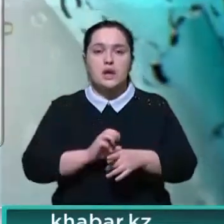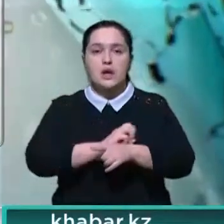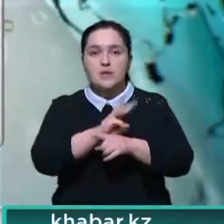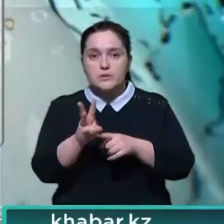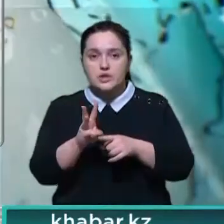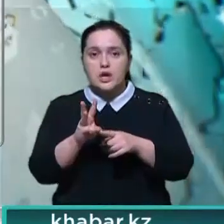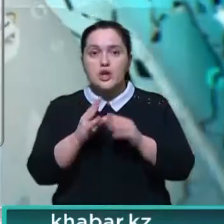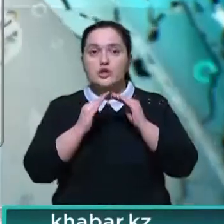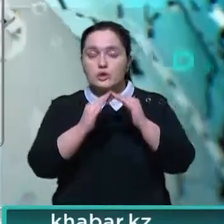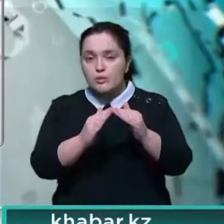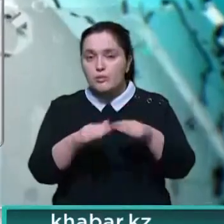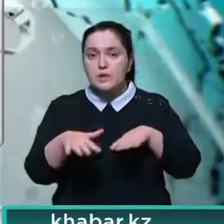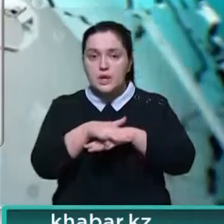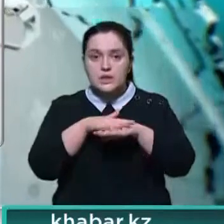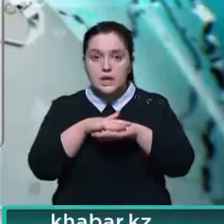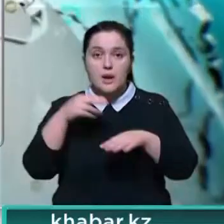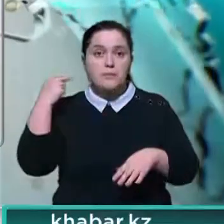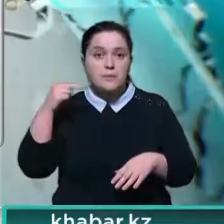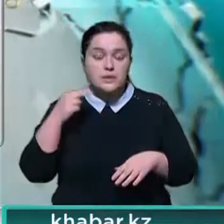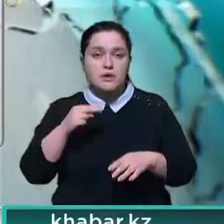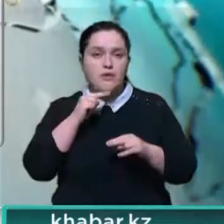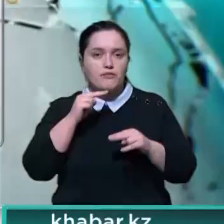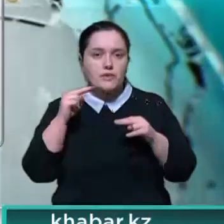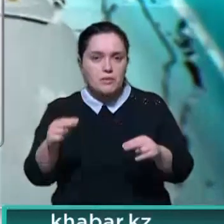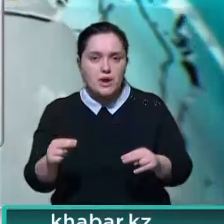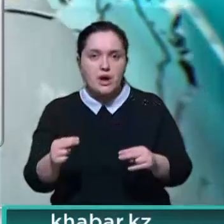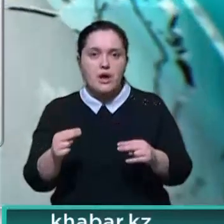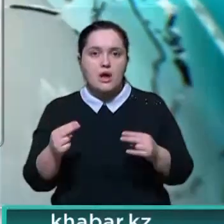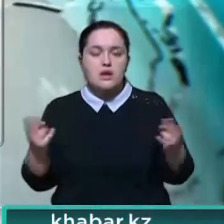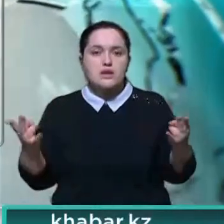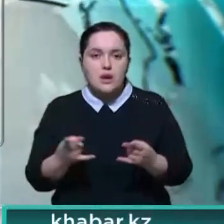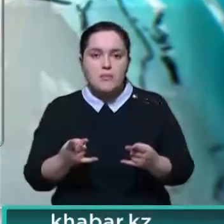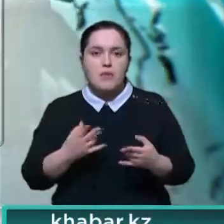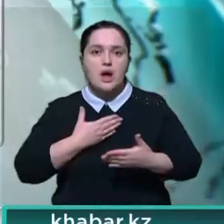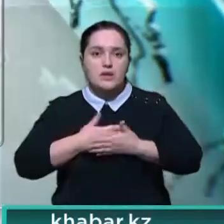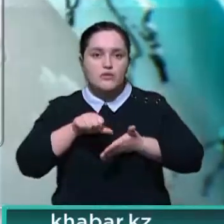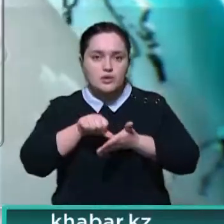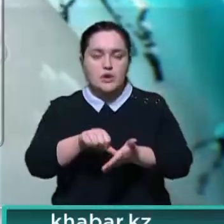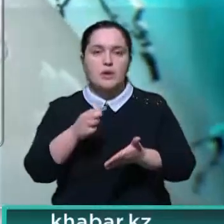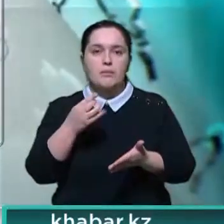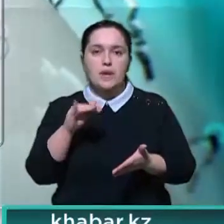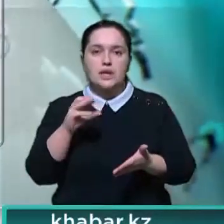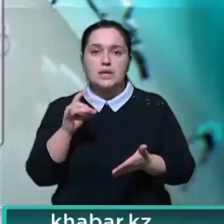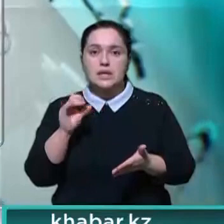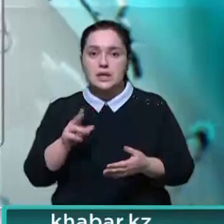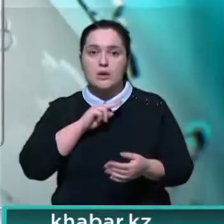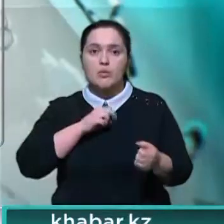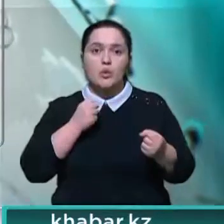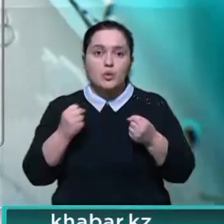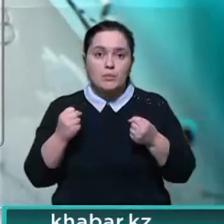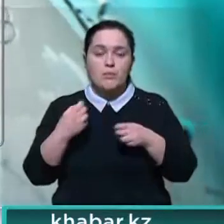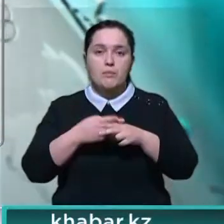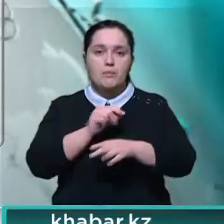займы для обеспечения жильем населения. Президент акцентировал внимание на необходимости активного участия Байтирека в работе по